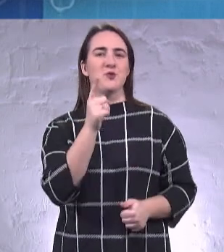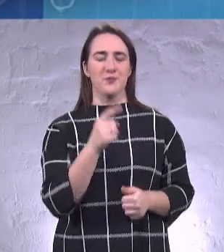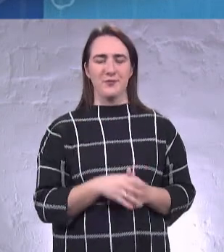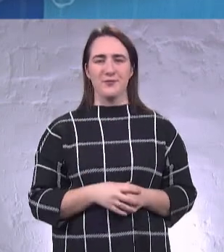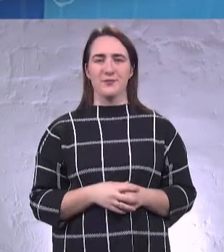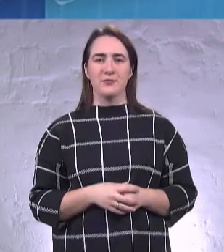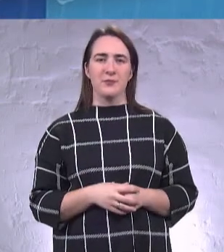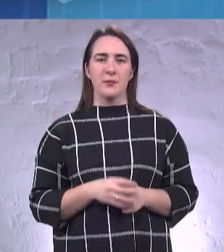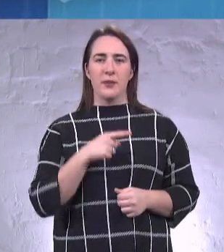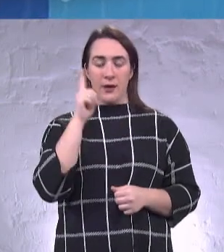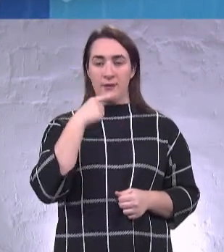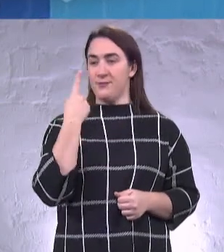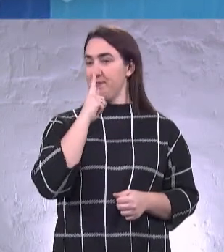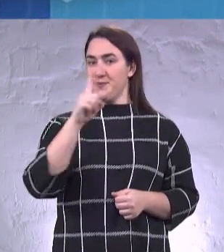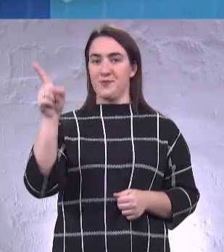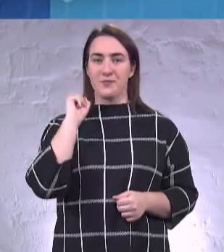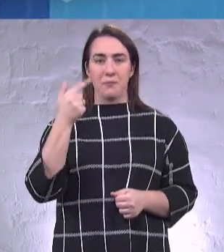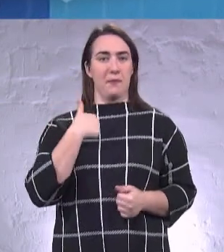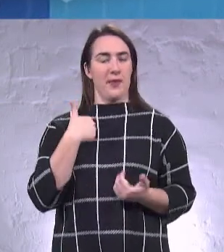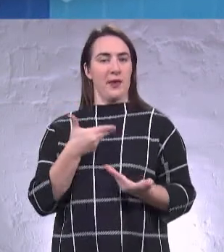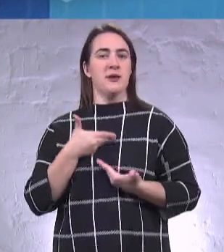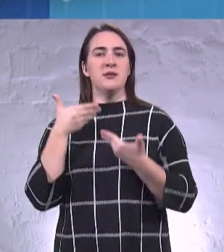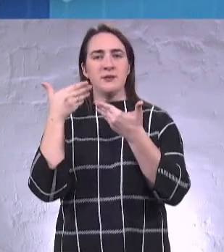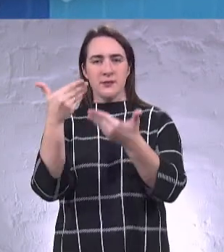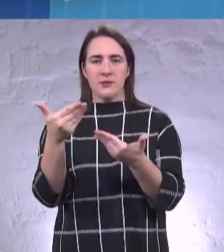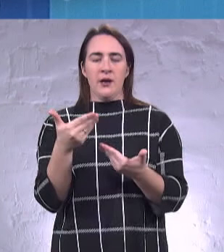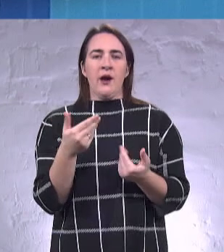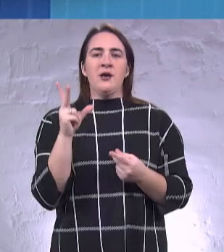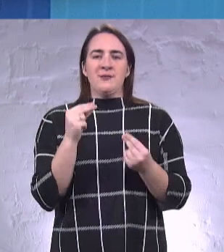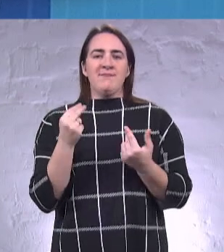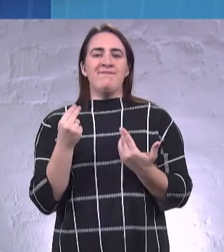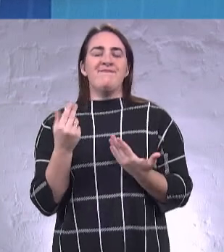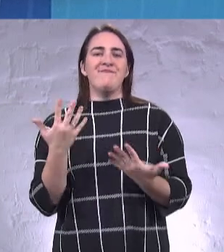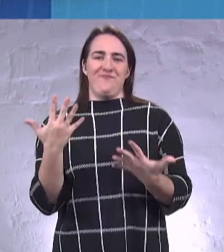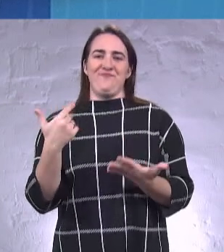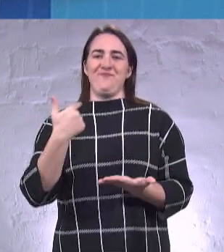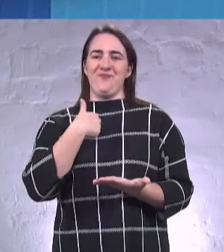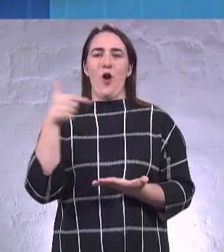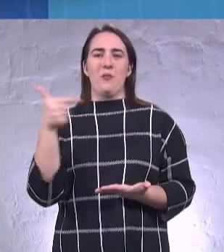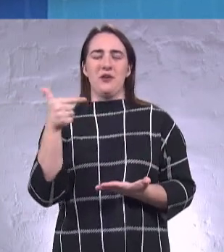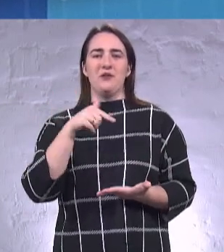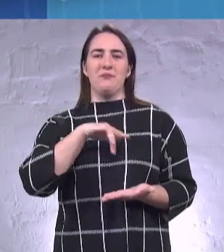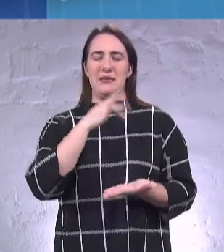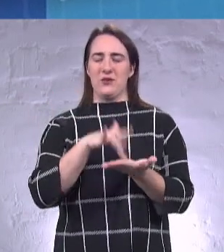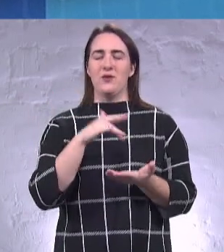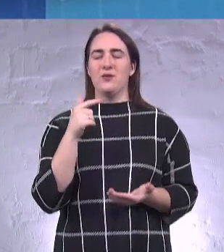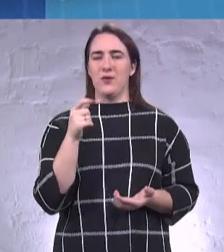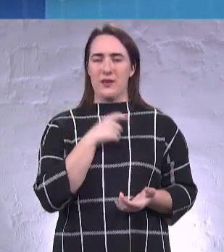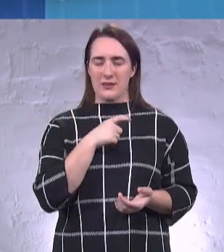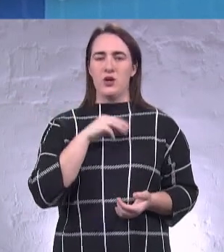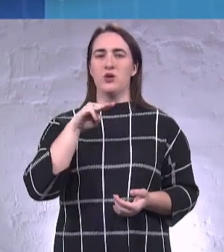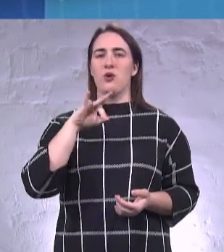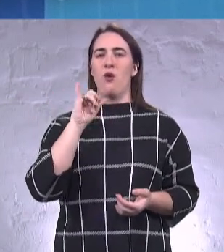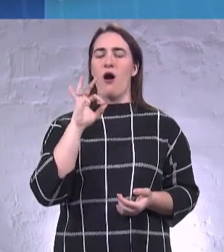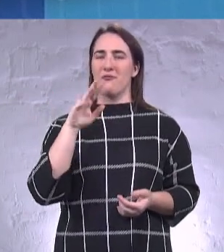знаєте, минулого року мене запросив, як почесного громадянина міста Одеси, Геннадій Леонидій Штруханов і говорю, Середжович,